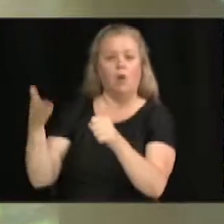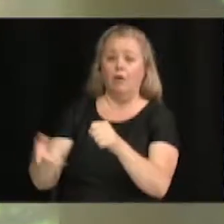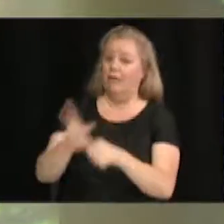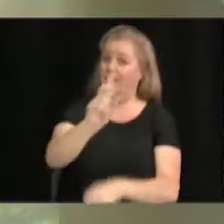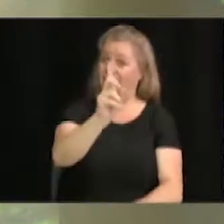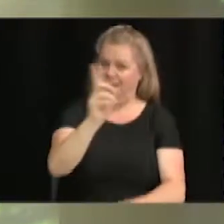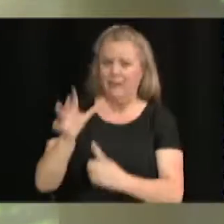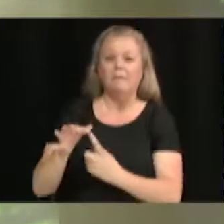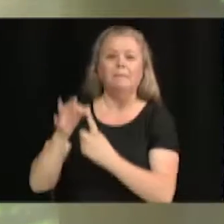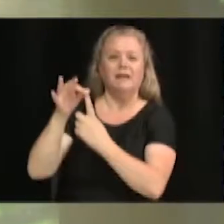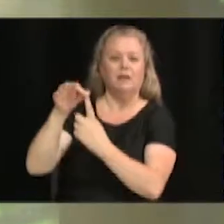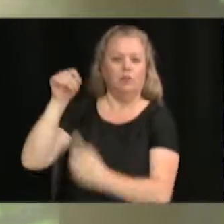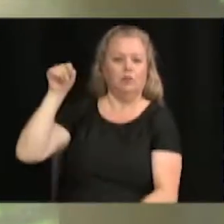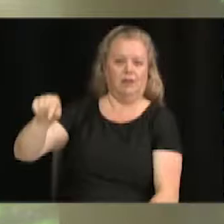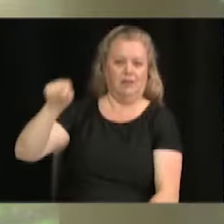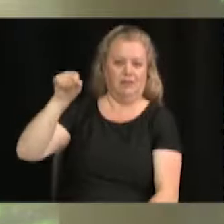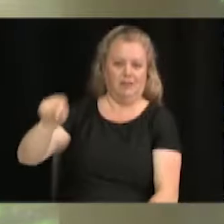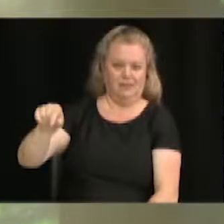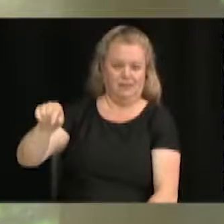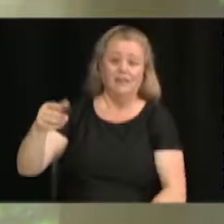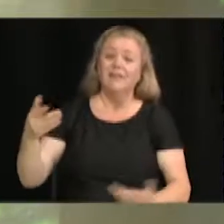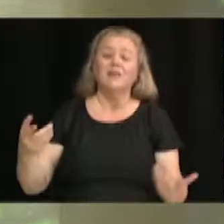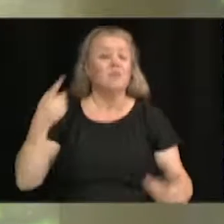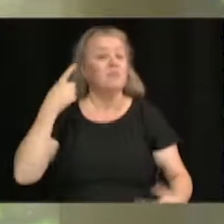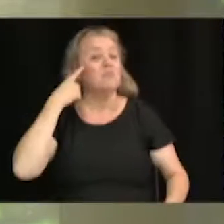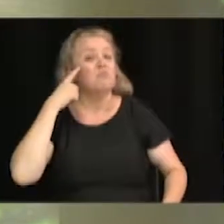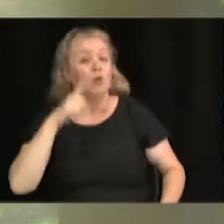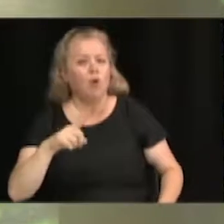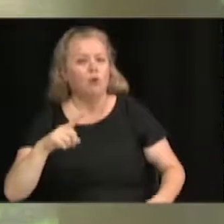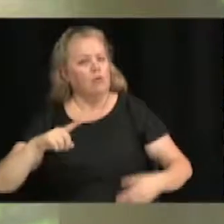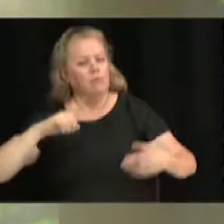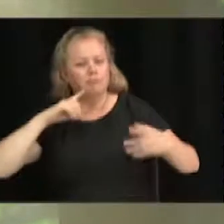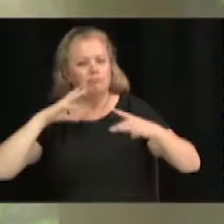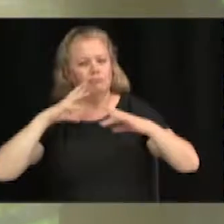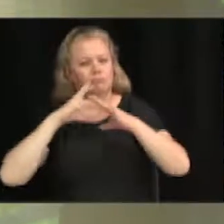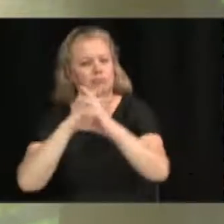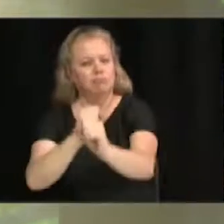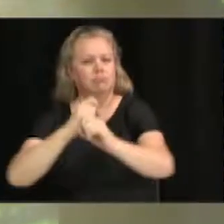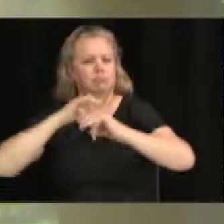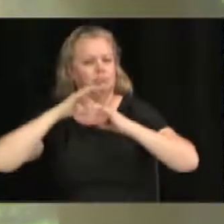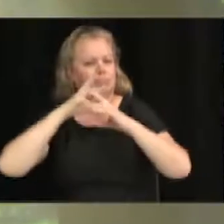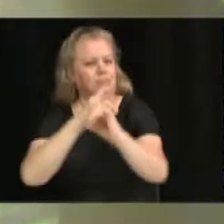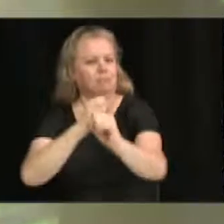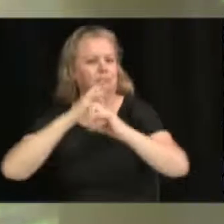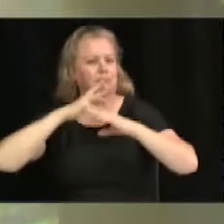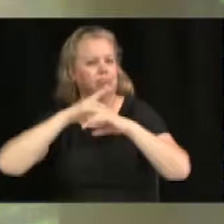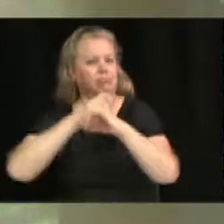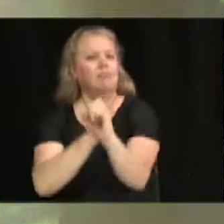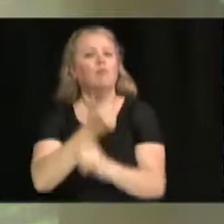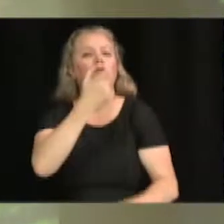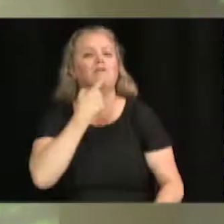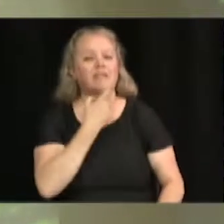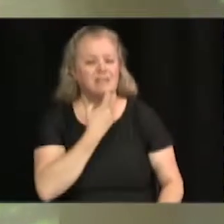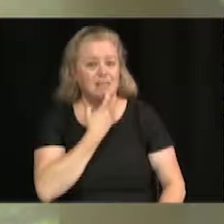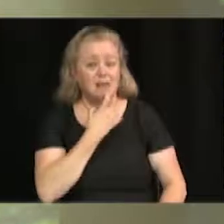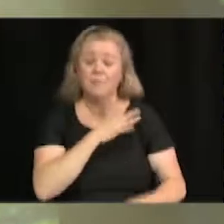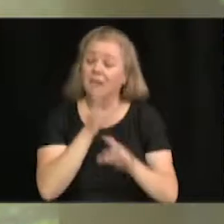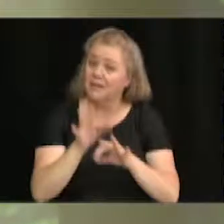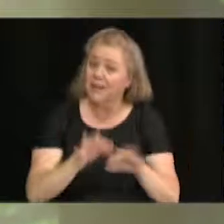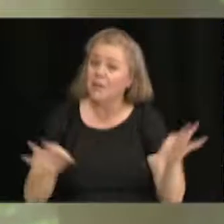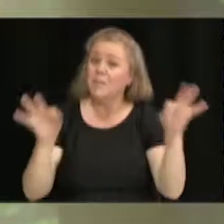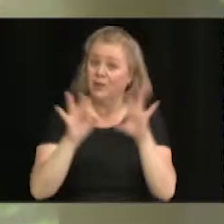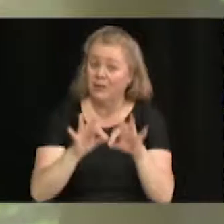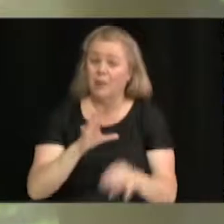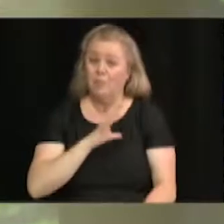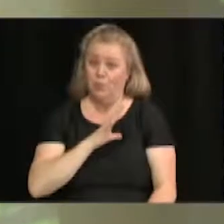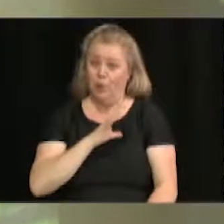priorité toujours. Alors, c'est pour permettre la fluidité de la circulation, mais il faut faire preuve, évidemment, de courtoisie et de prudence. Ce nouveau fonctionnement